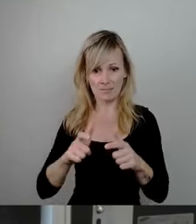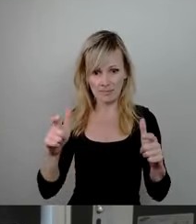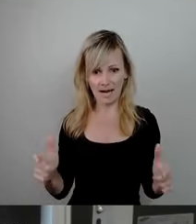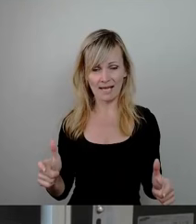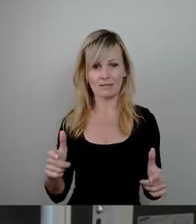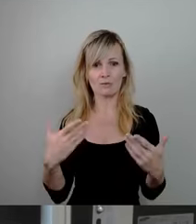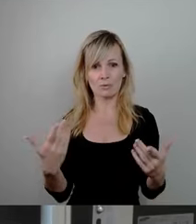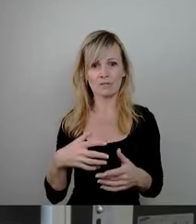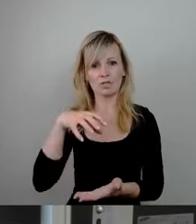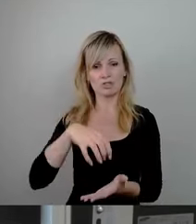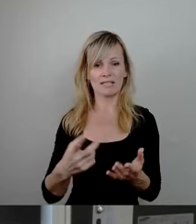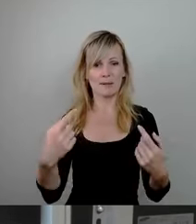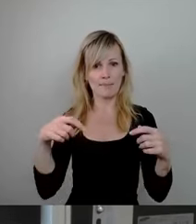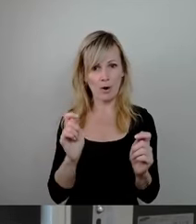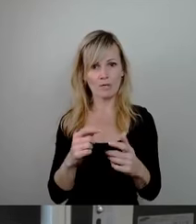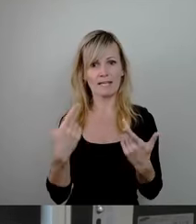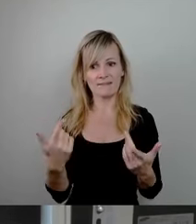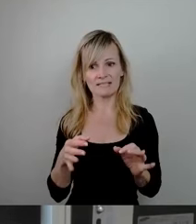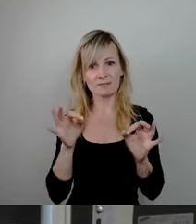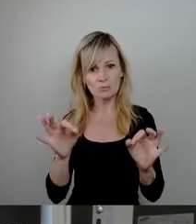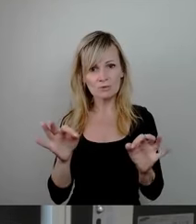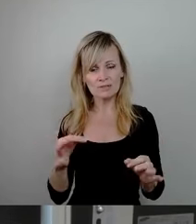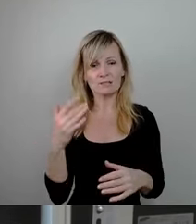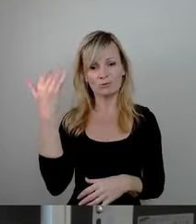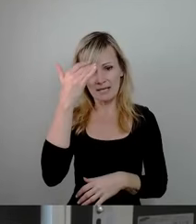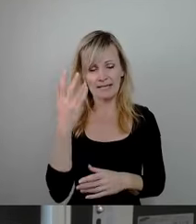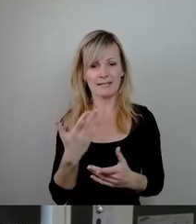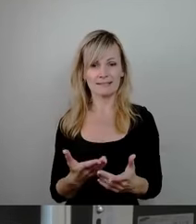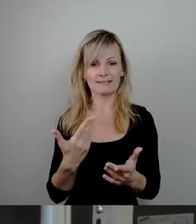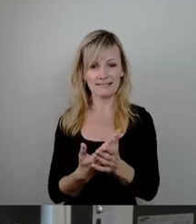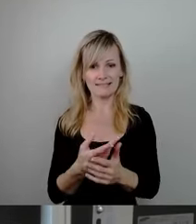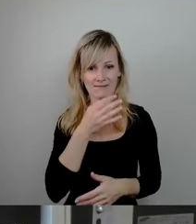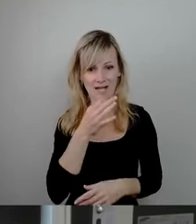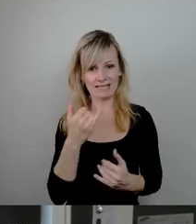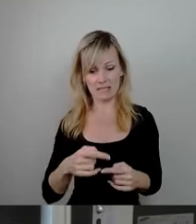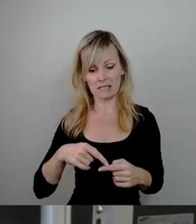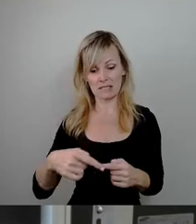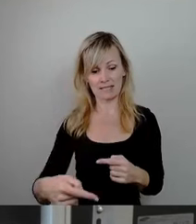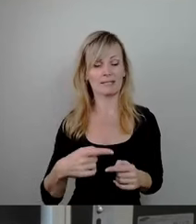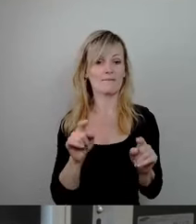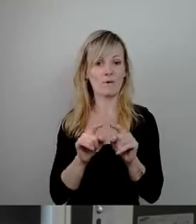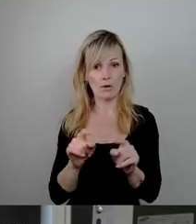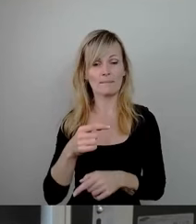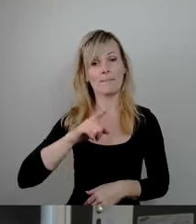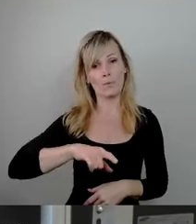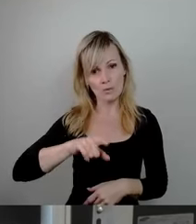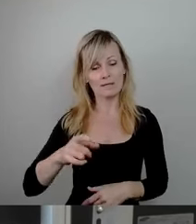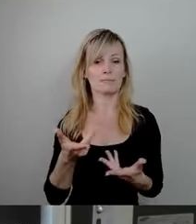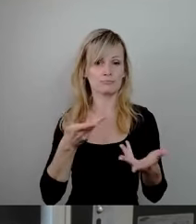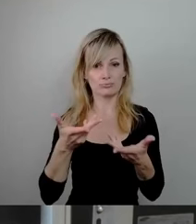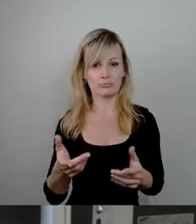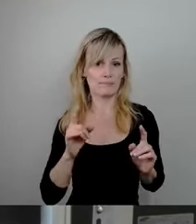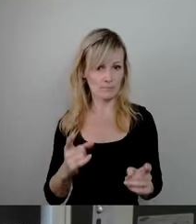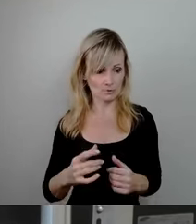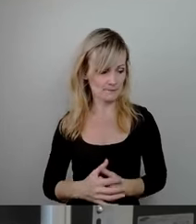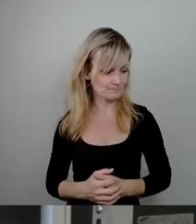städtebaulich Sinnvolles hinmachen? Das sind alles Fragen, die wir jetzt in den nächsten Wochen und Monaten klären müssen. Wir